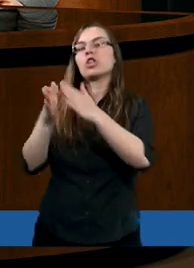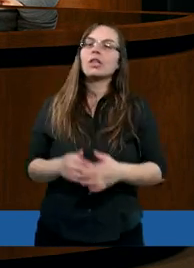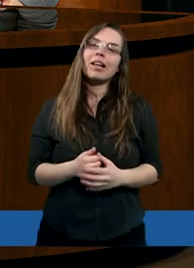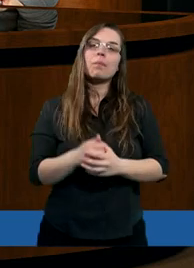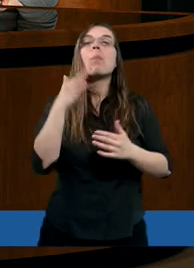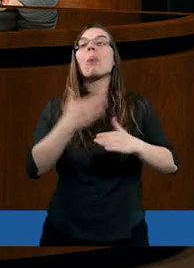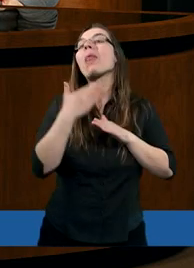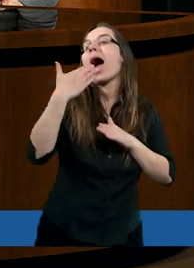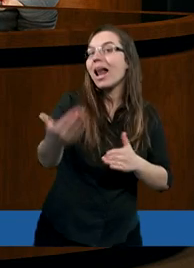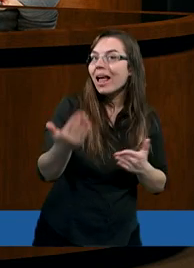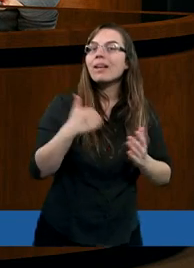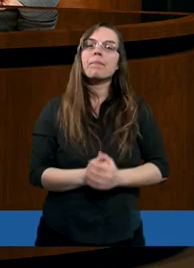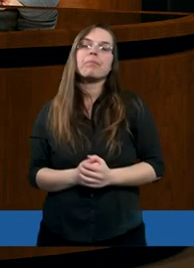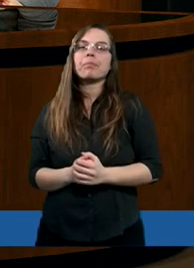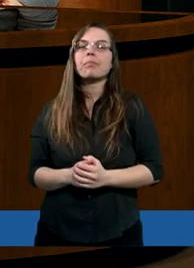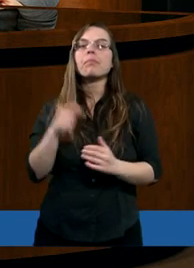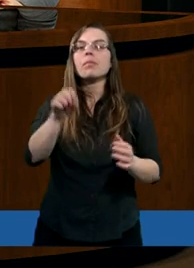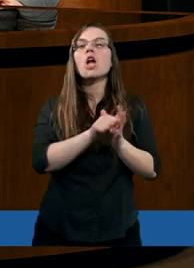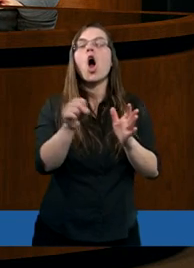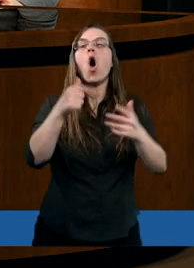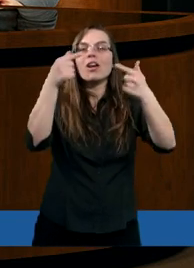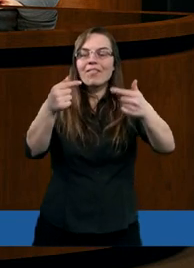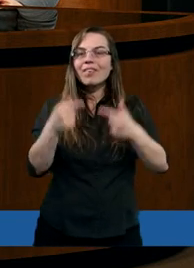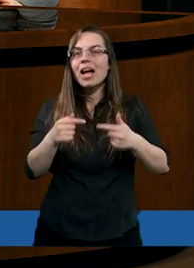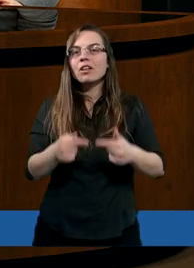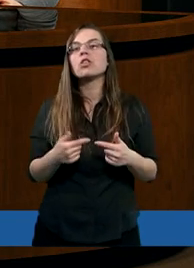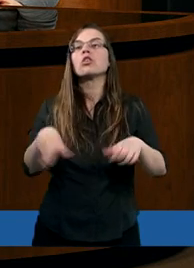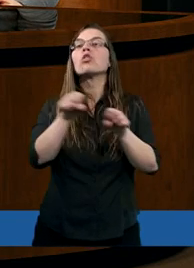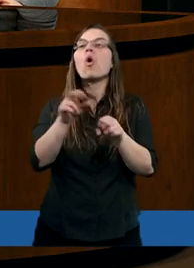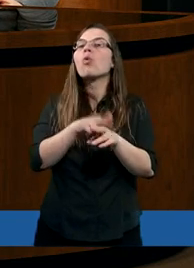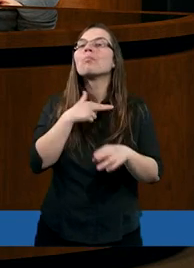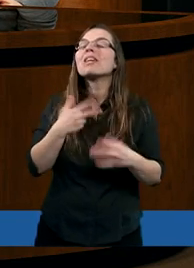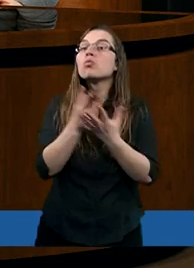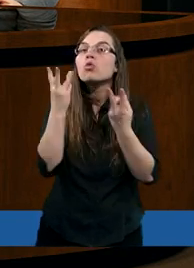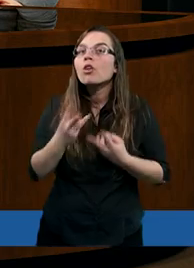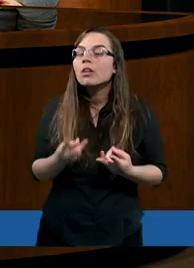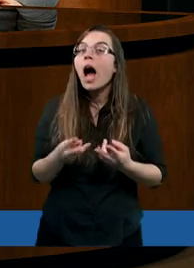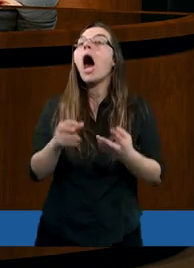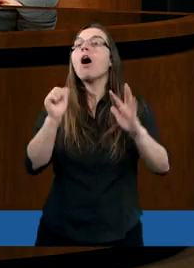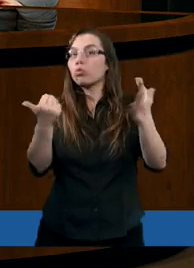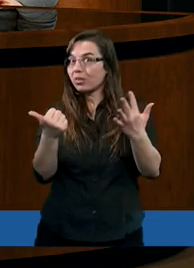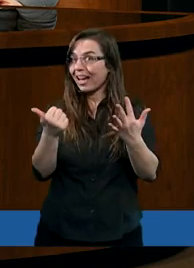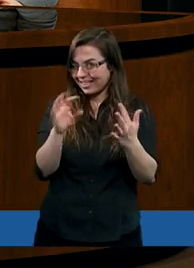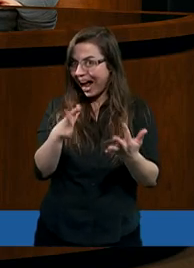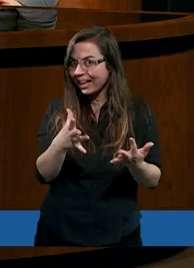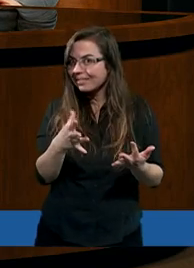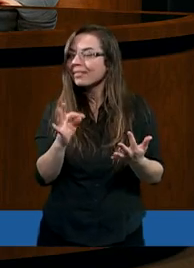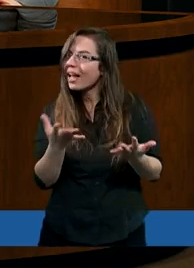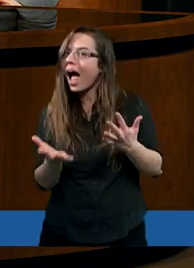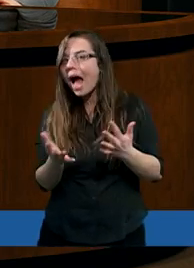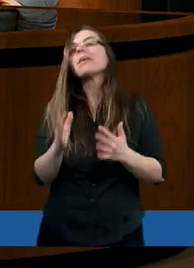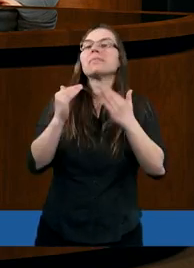dalej od wiersza, do którego myśmy doczytali, do szóstego, tak?